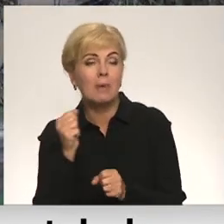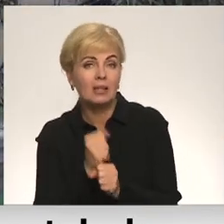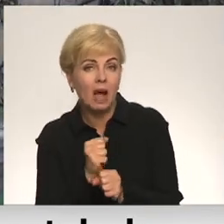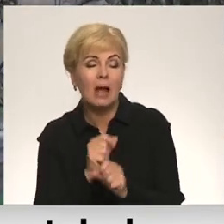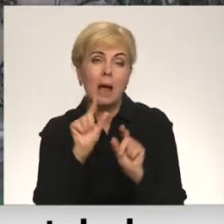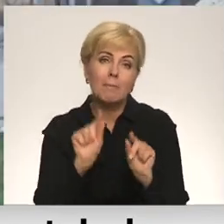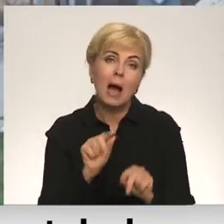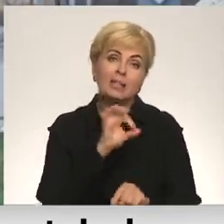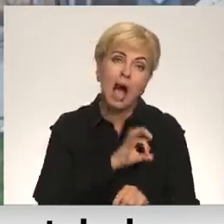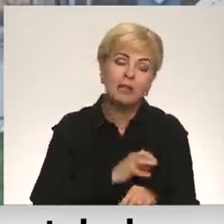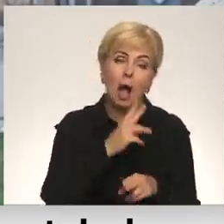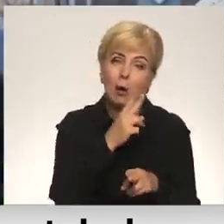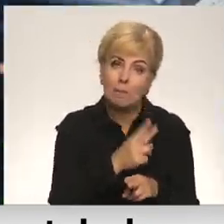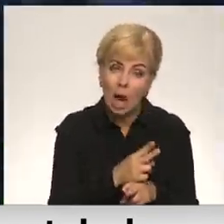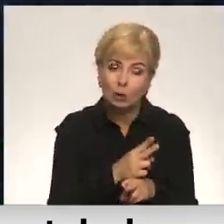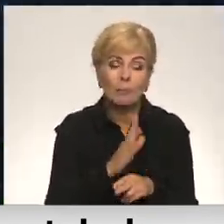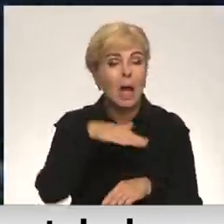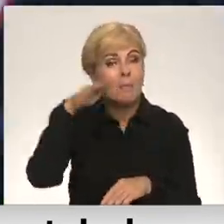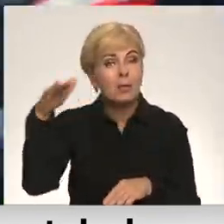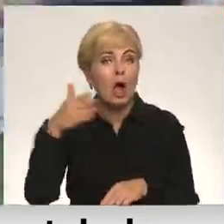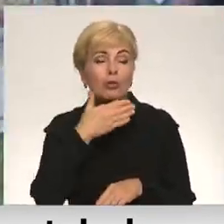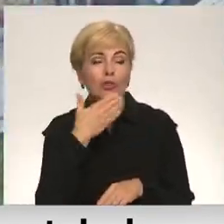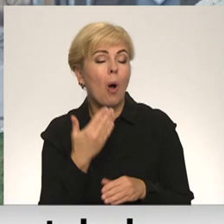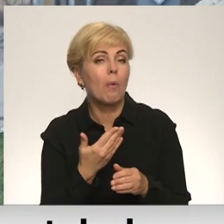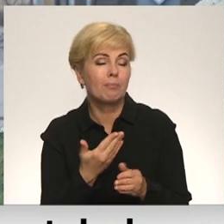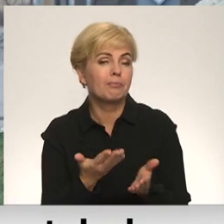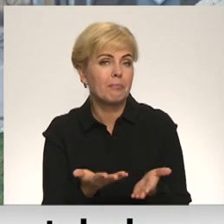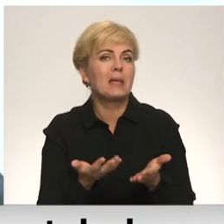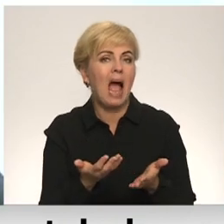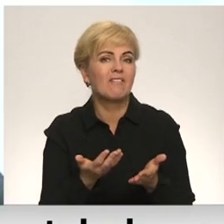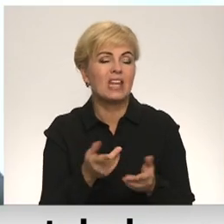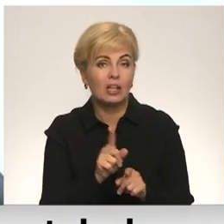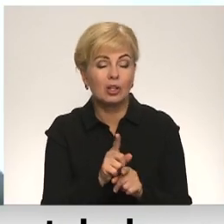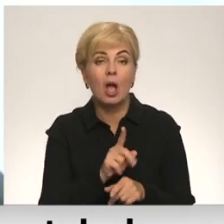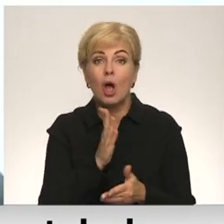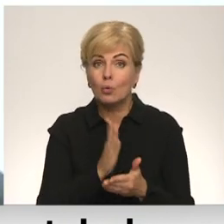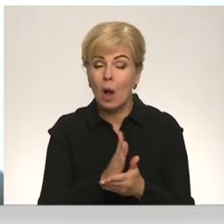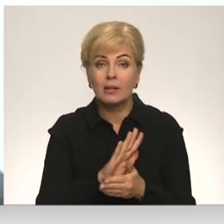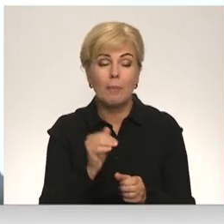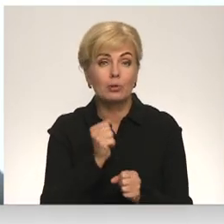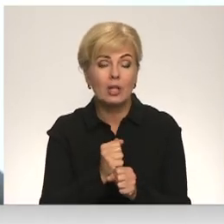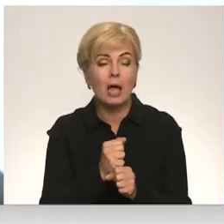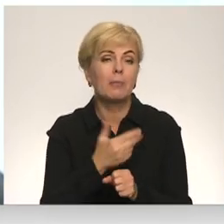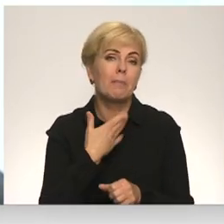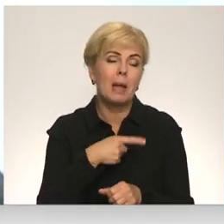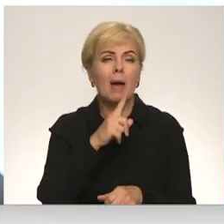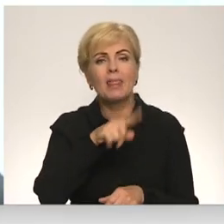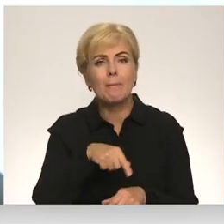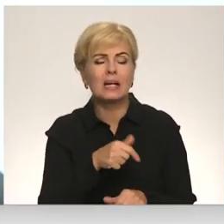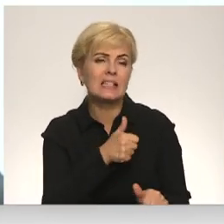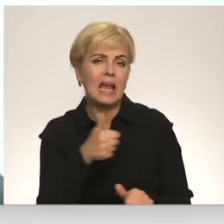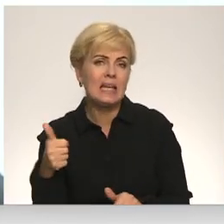mazāk atalgotiem pienākumiem, kas pieaugušajiem nav pievilcīgi. Noteikti, ja nebūs darbi, kas prāst kādu īpašu sagatavotību